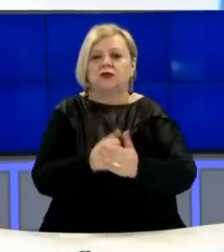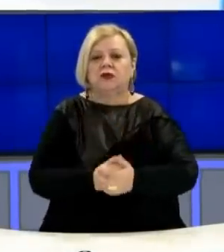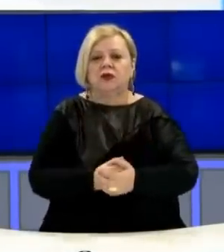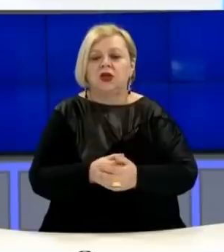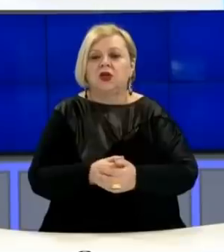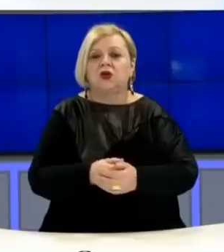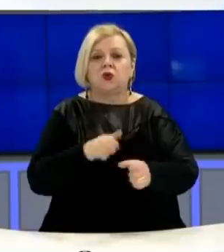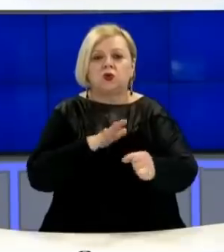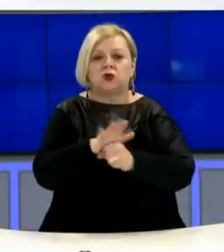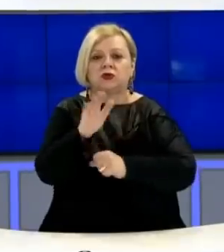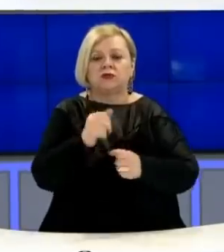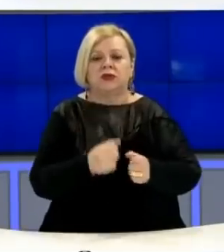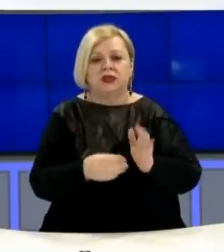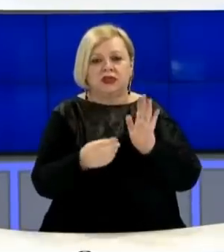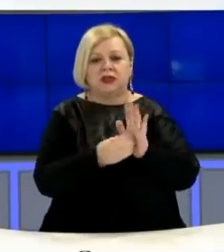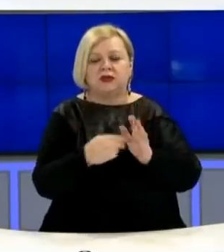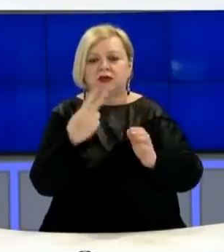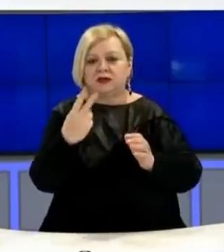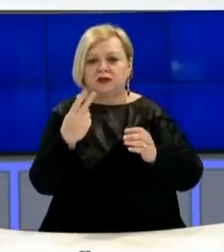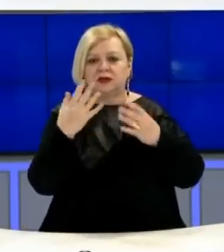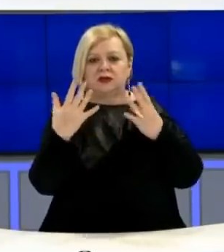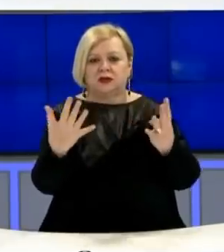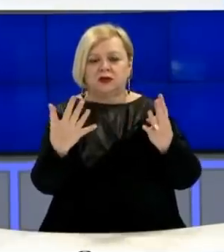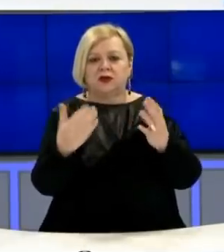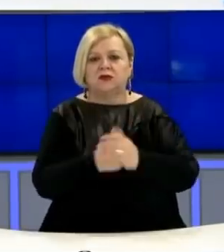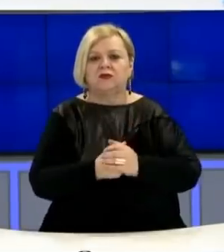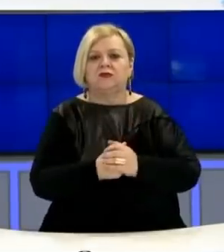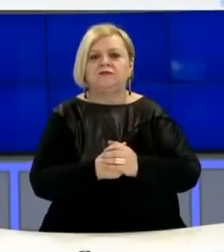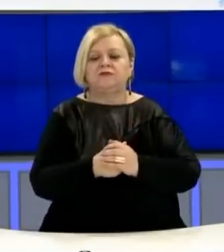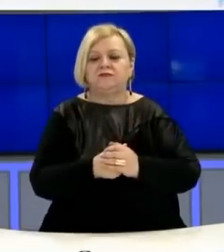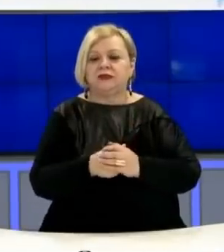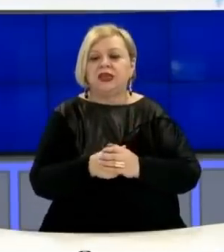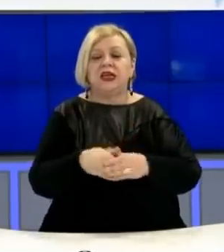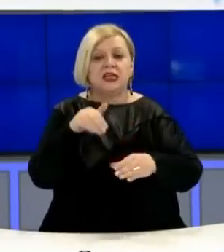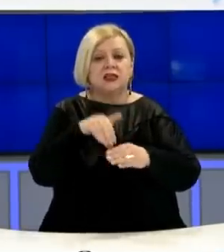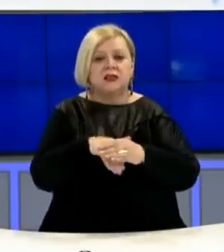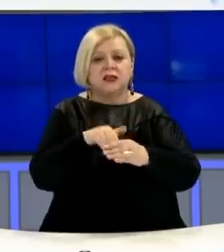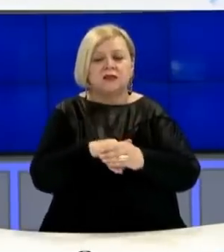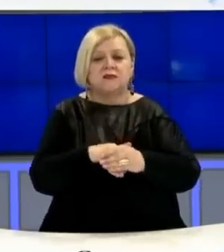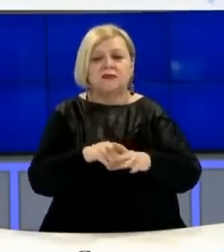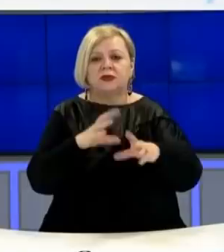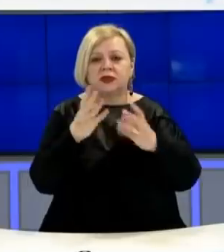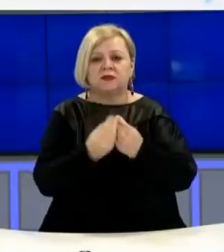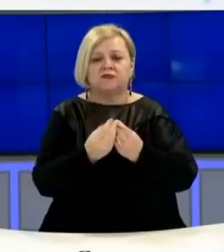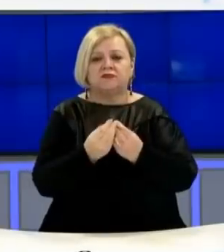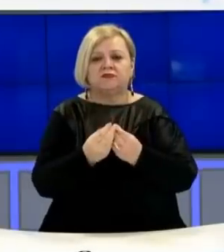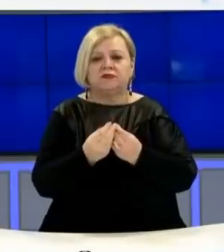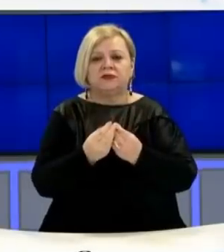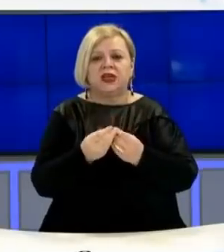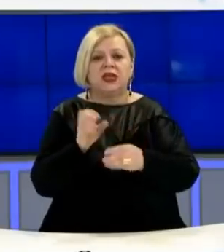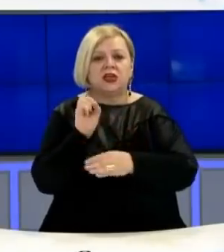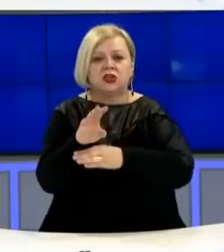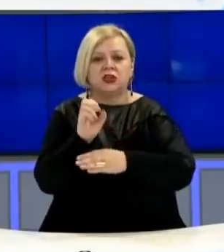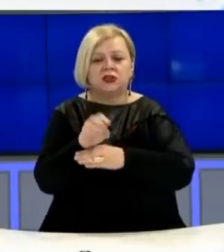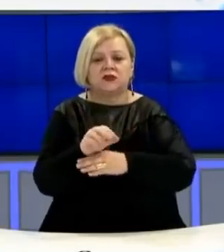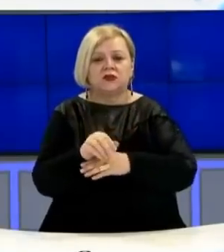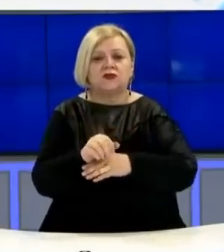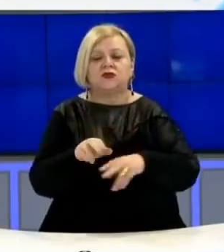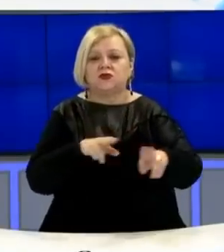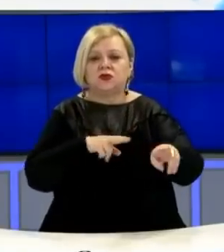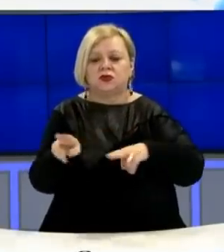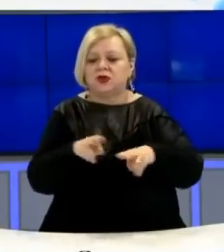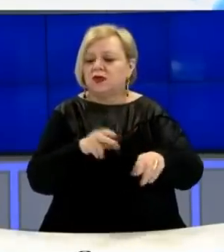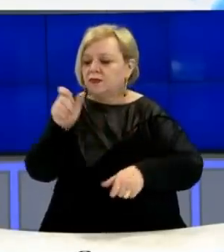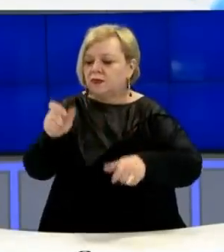të plot me njeni njësët nëndë, ngarë mënqët të ligjit përgjithet të përgjithshme, edhe pas njëftimin nga këshidhe gjithësori Kosovës për